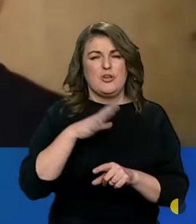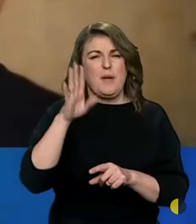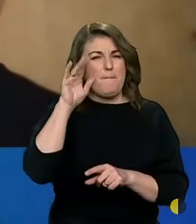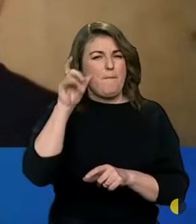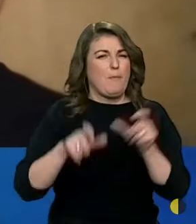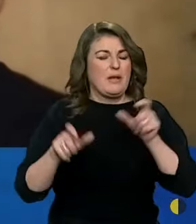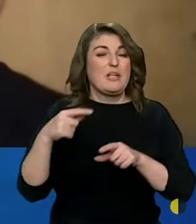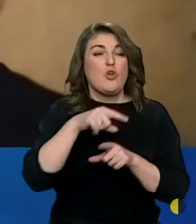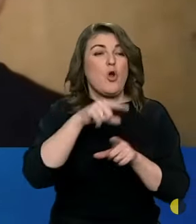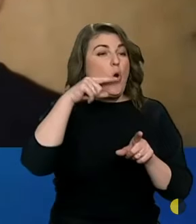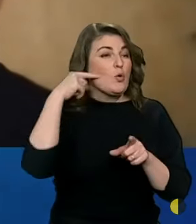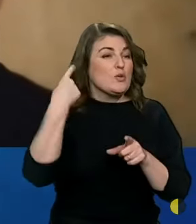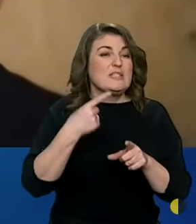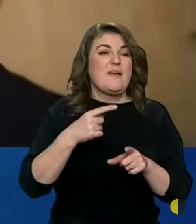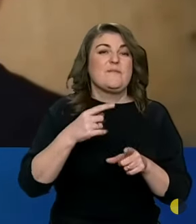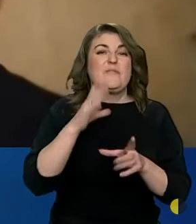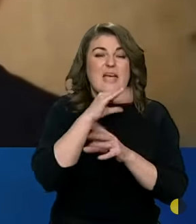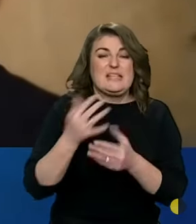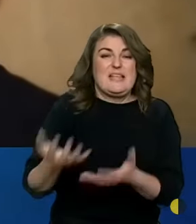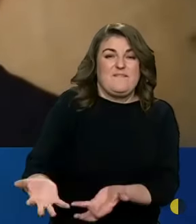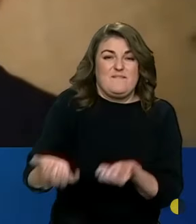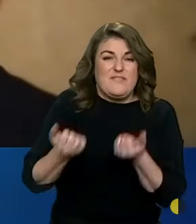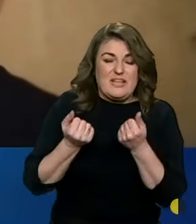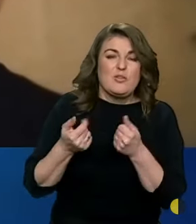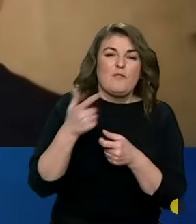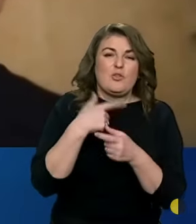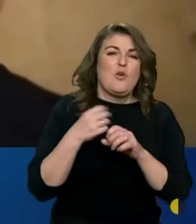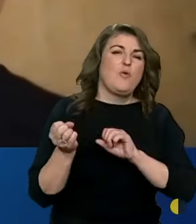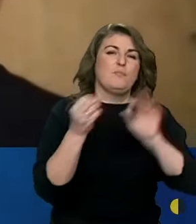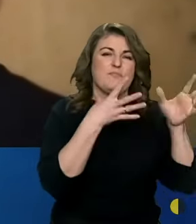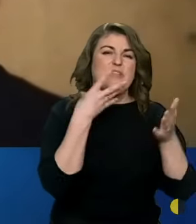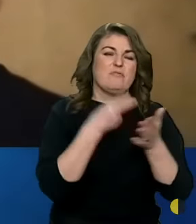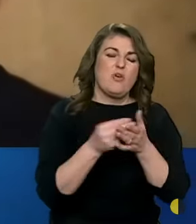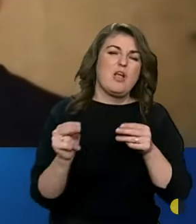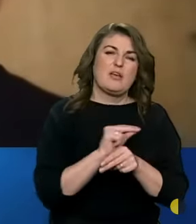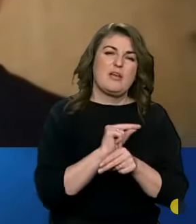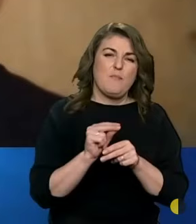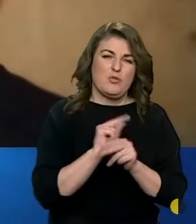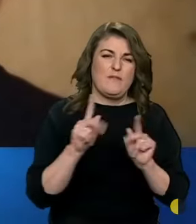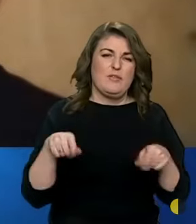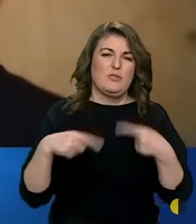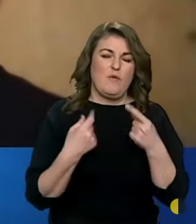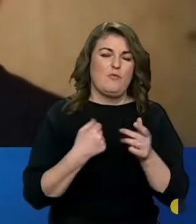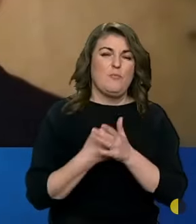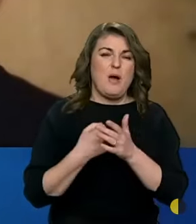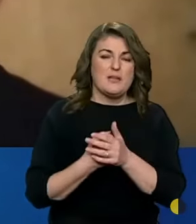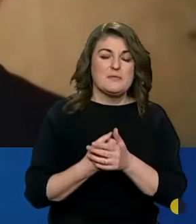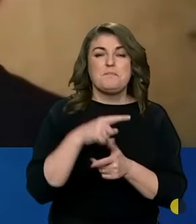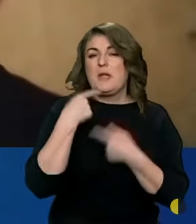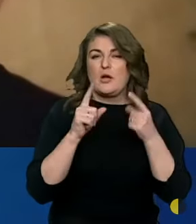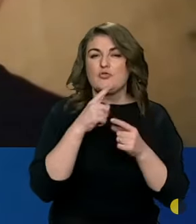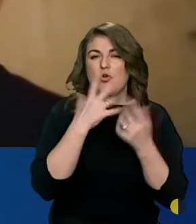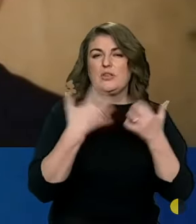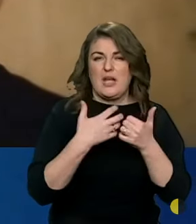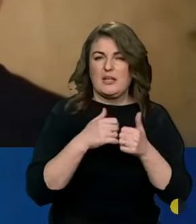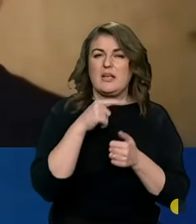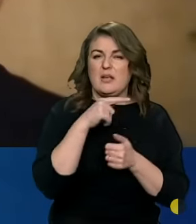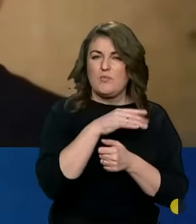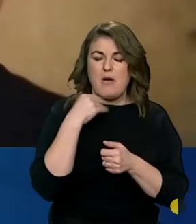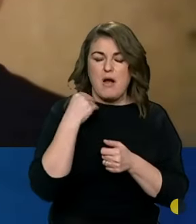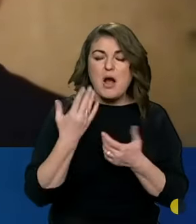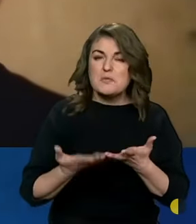росіянам вдається витягнути з поля бою, вони відправляють на свої ремонтно-відновлювальні бази. Кажете, що техніки багато